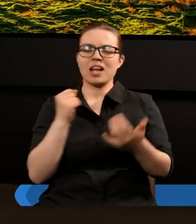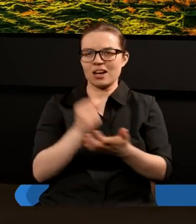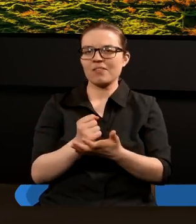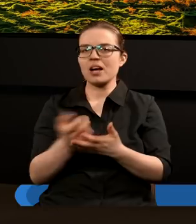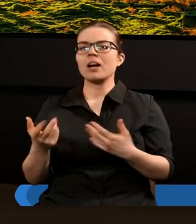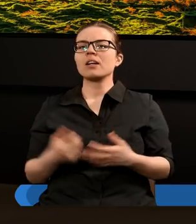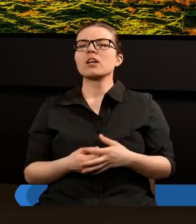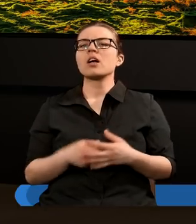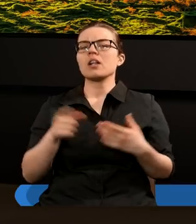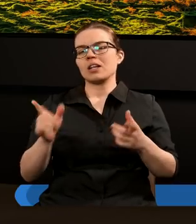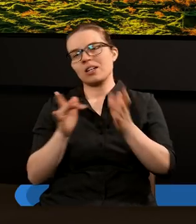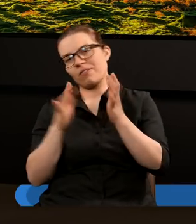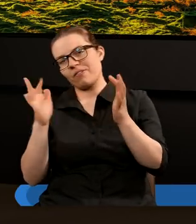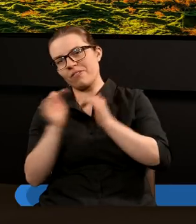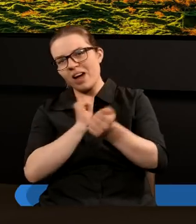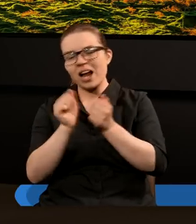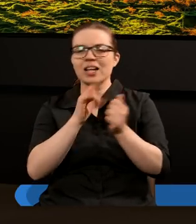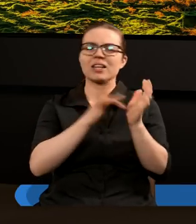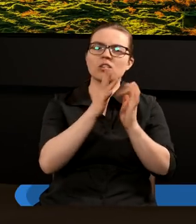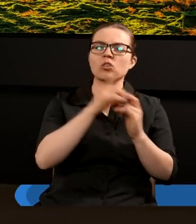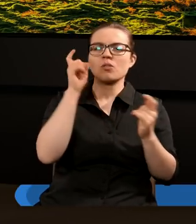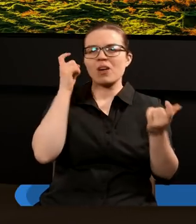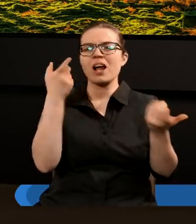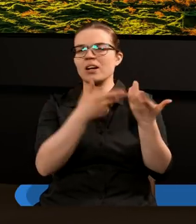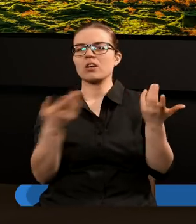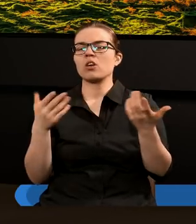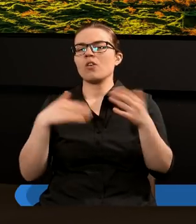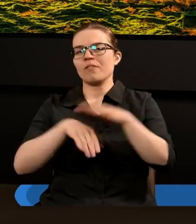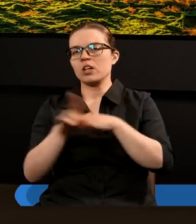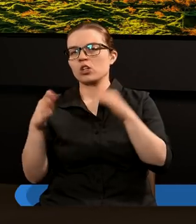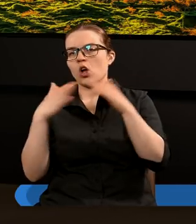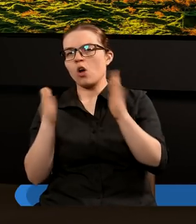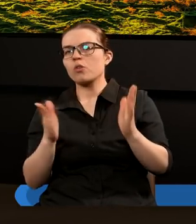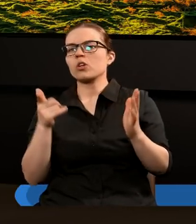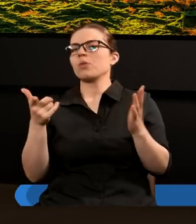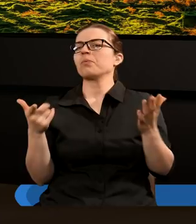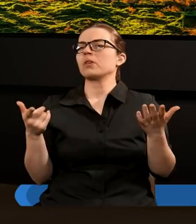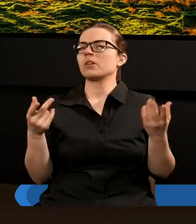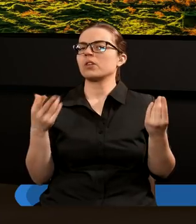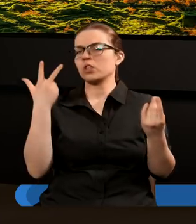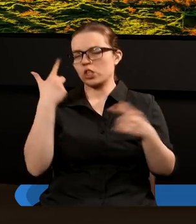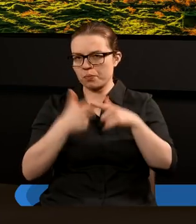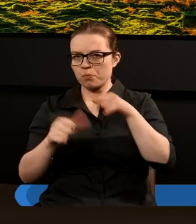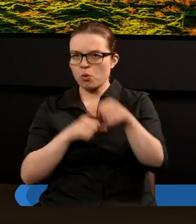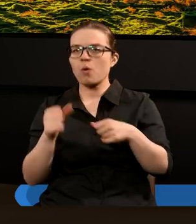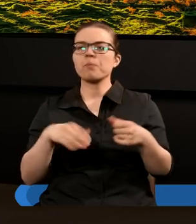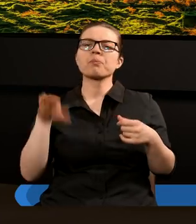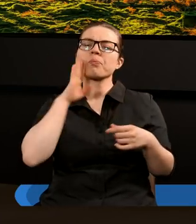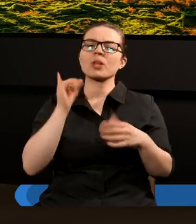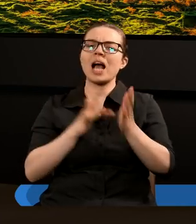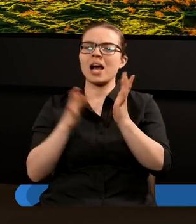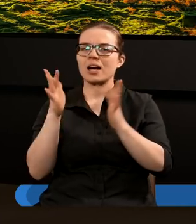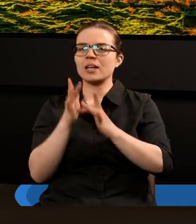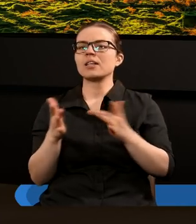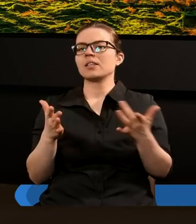Zamiast Chrystusa mają bestię z morza, która również wychodzi z wody, która również działa przez trzy i pół roku i podobnie jak Chrystus